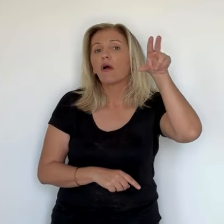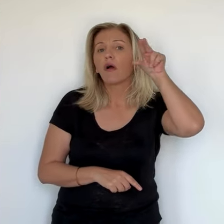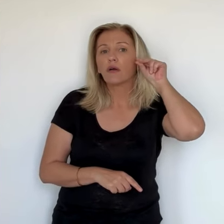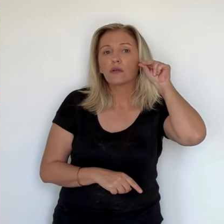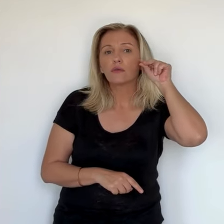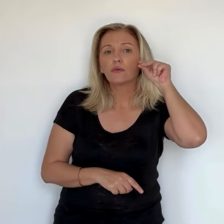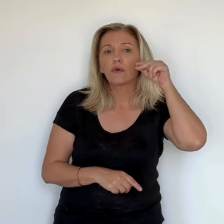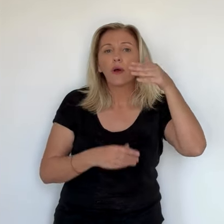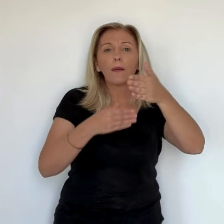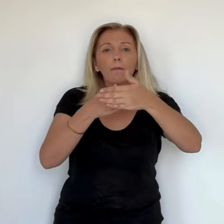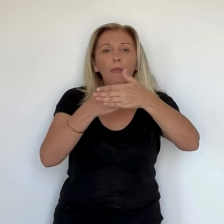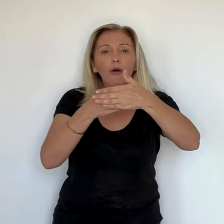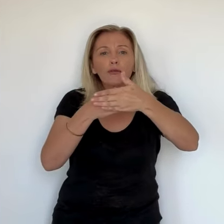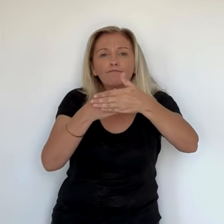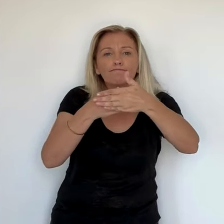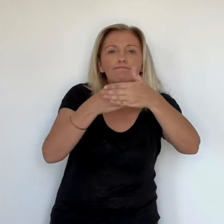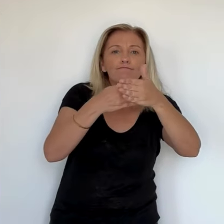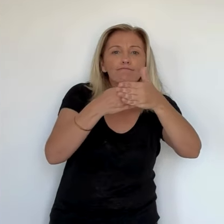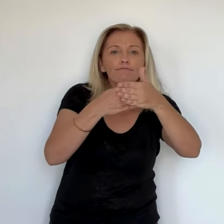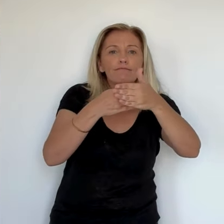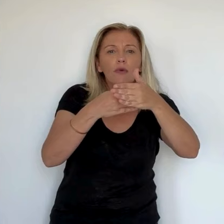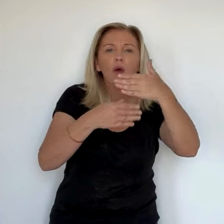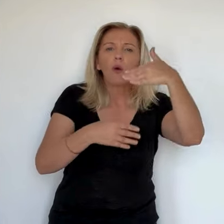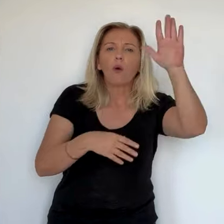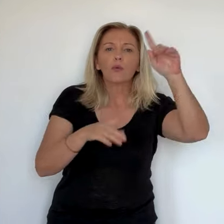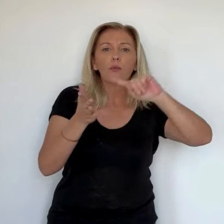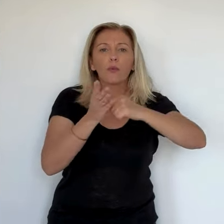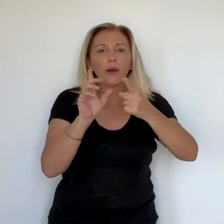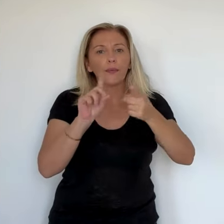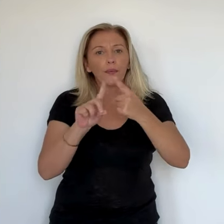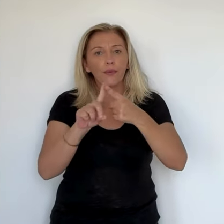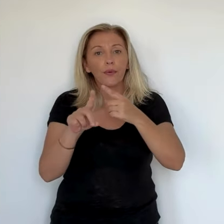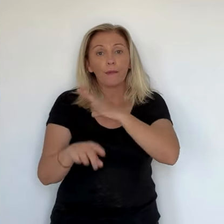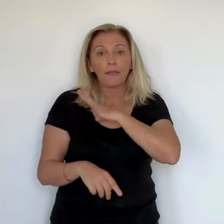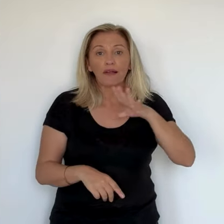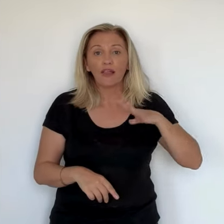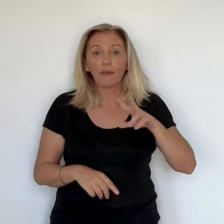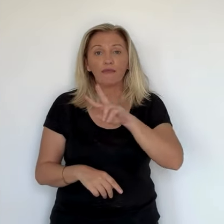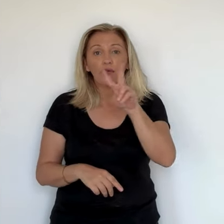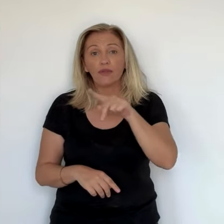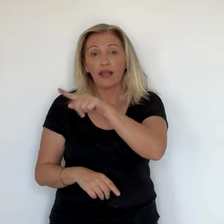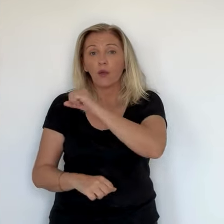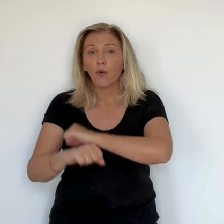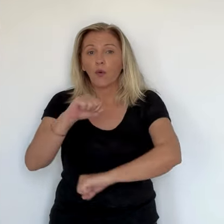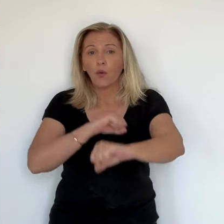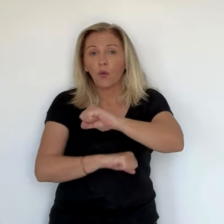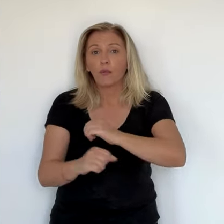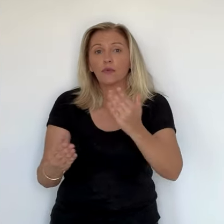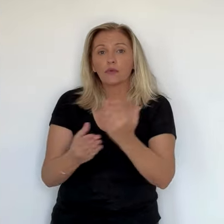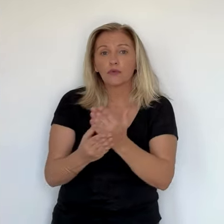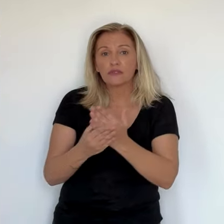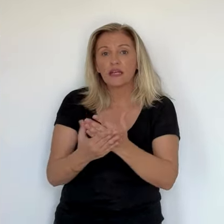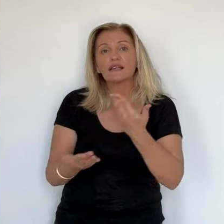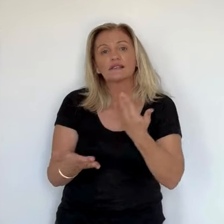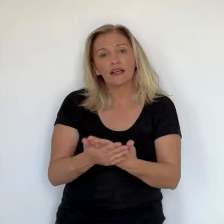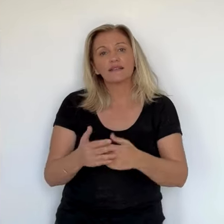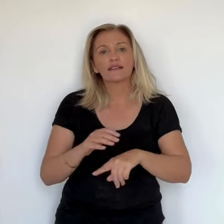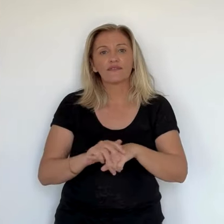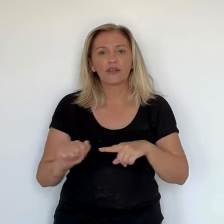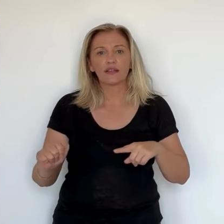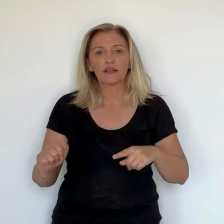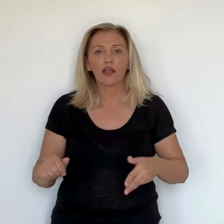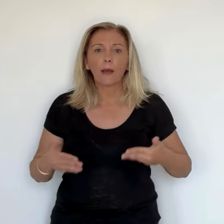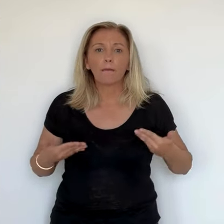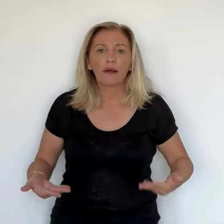On attend maintenant, après les paroles, attend les actes. L'essentiel était d'abord que la porte soit ouverte, que la collectivité de Corse soit mentionnée.